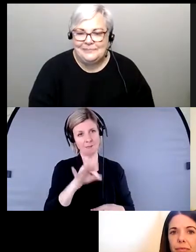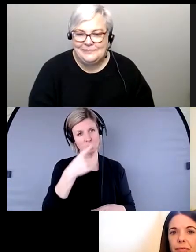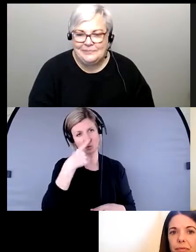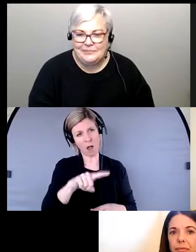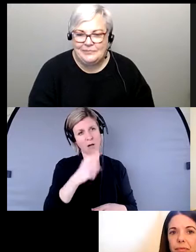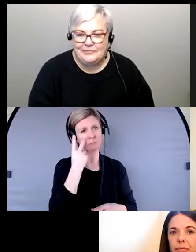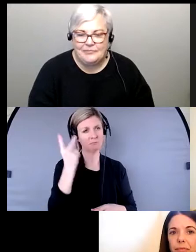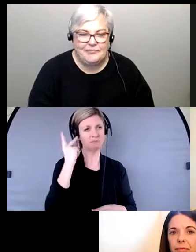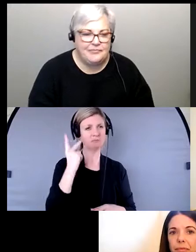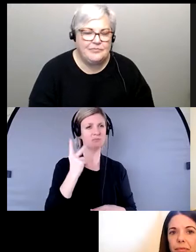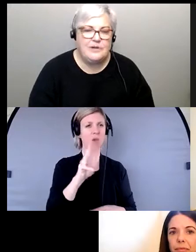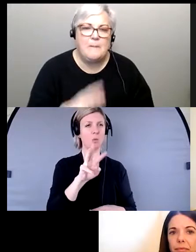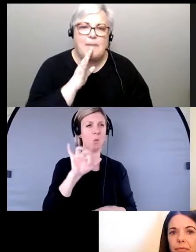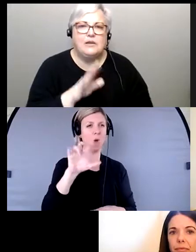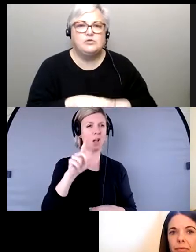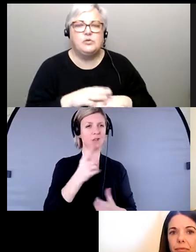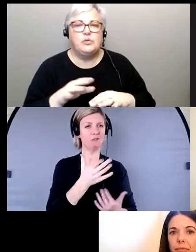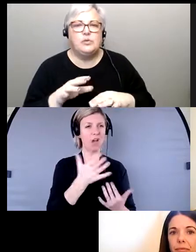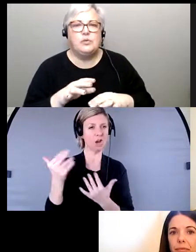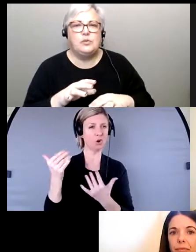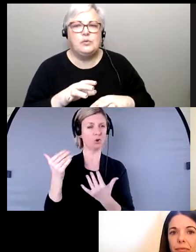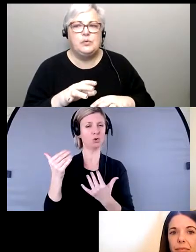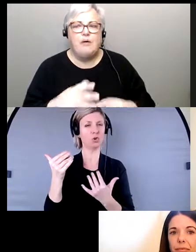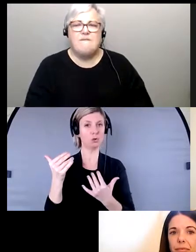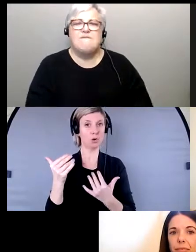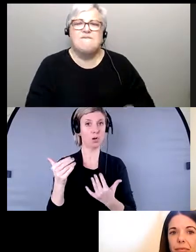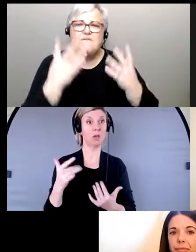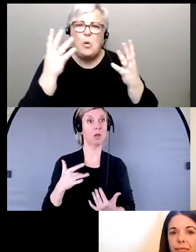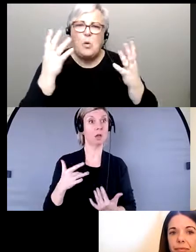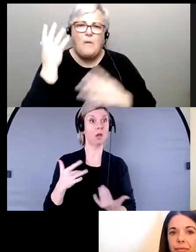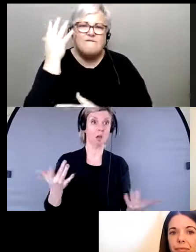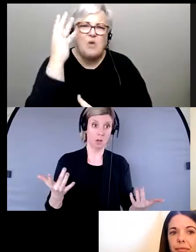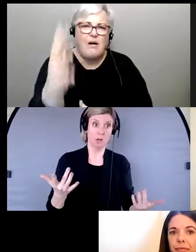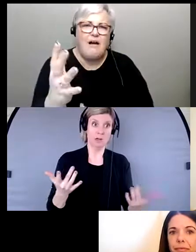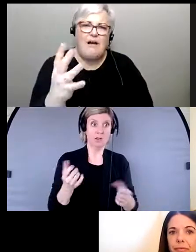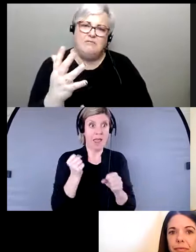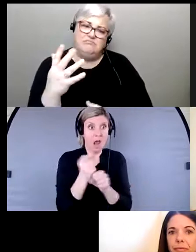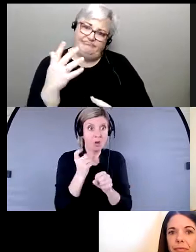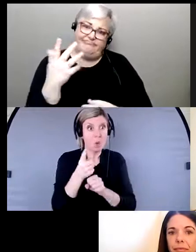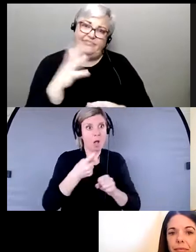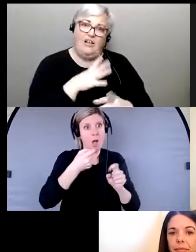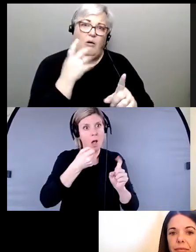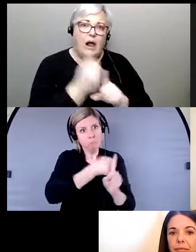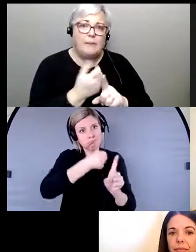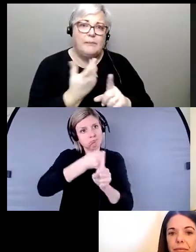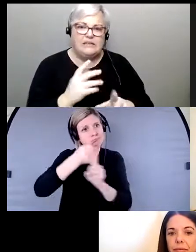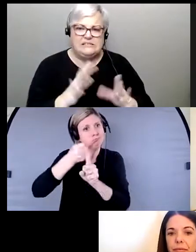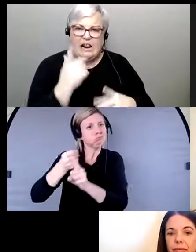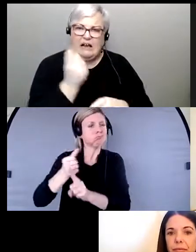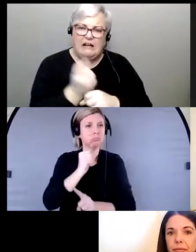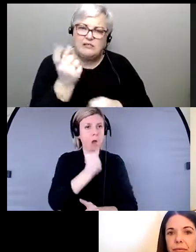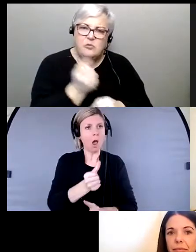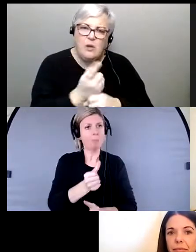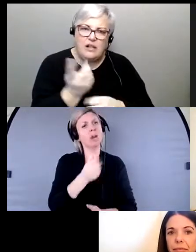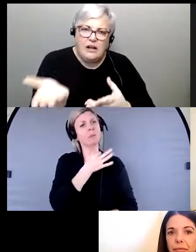Parlons un peu des impacts des incendies de forêt. Il s'agit d'un événement qui semble être annuel. est-ce